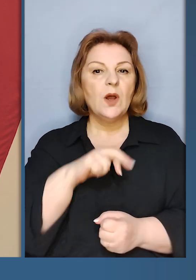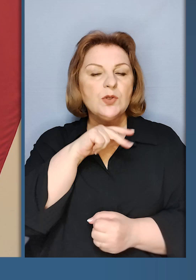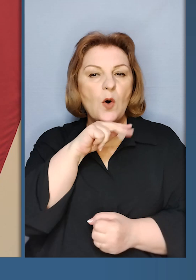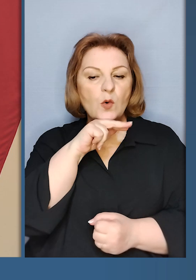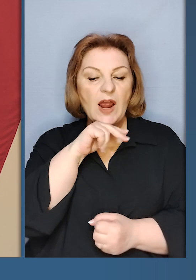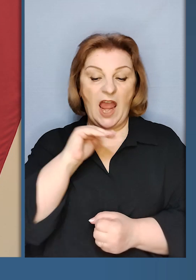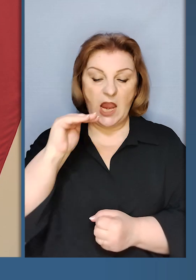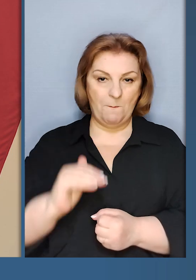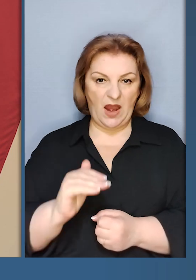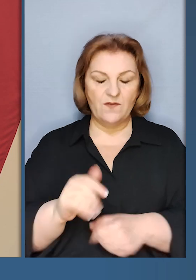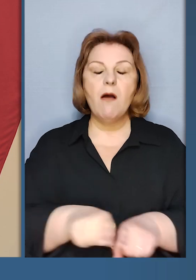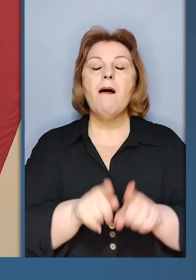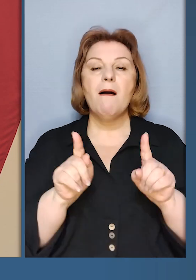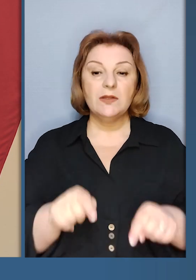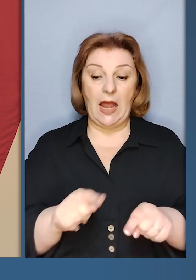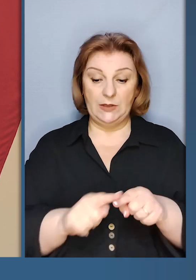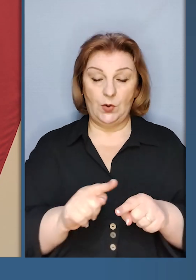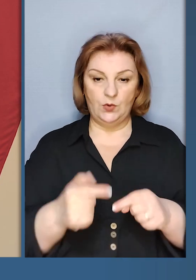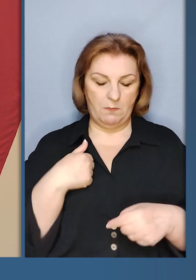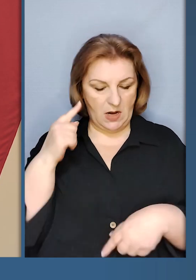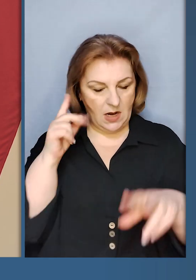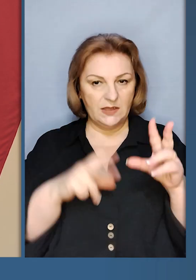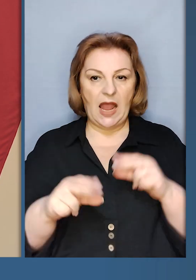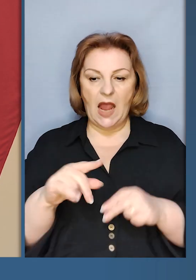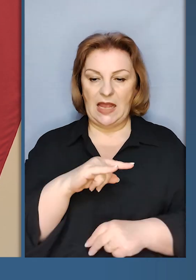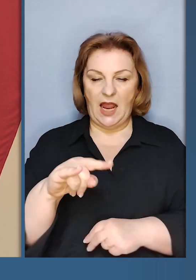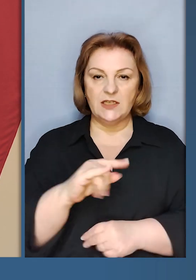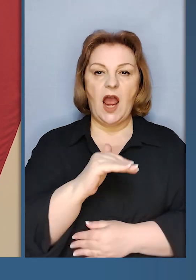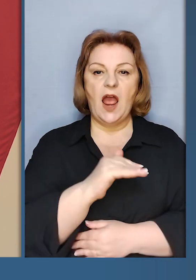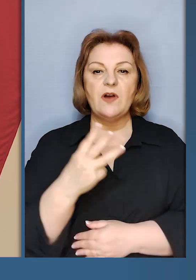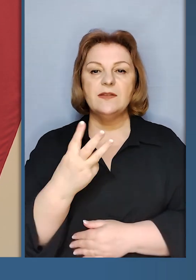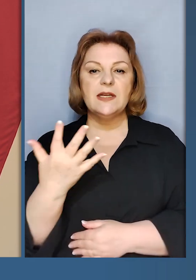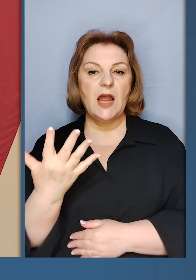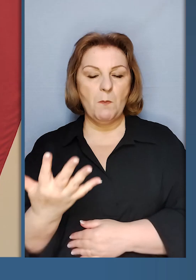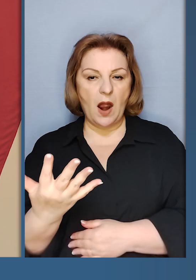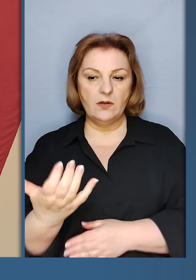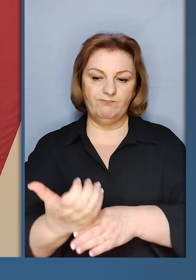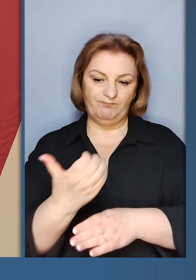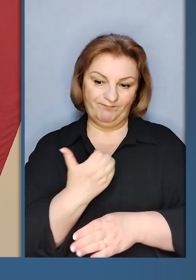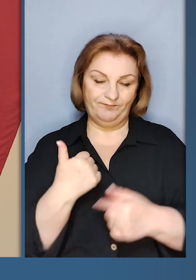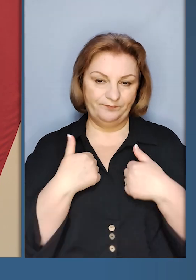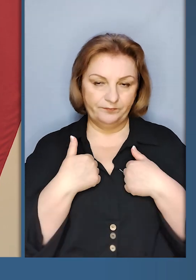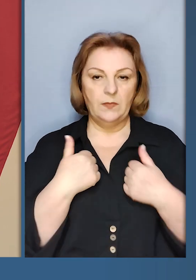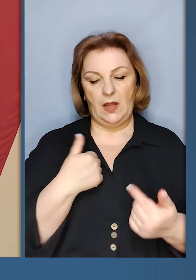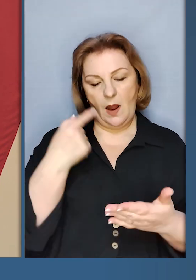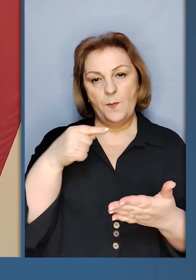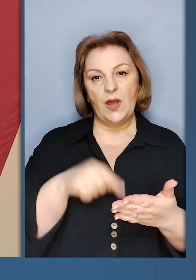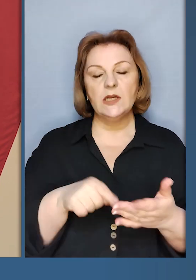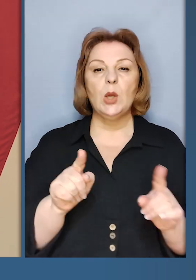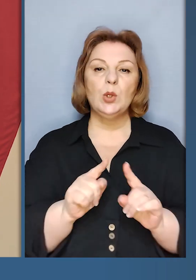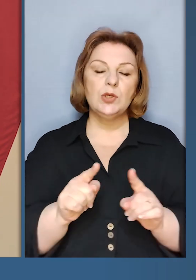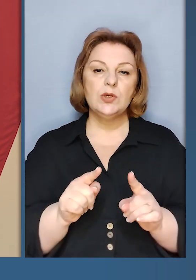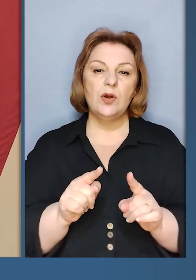з Південної Кореї, як також незабаром надіємося літаки F-35. Я